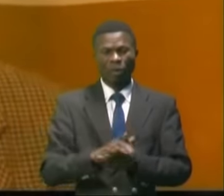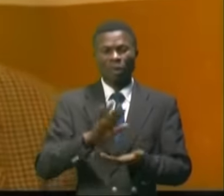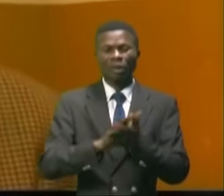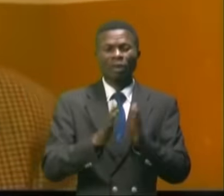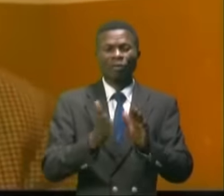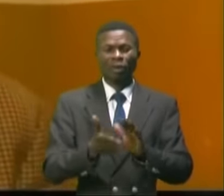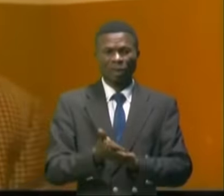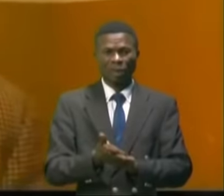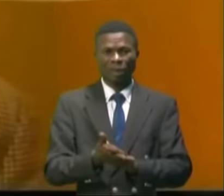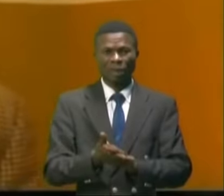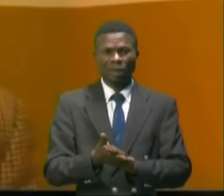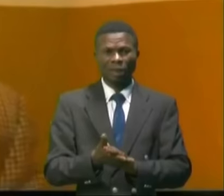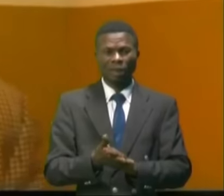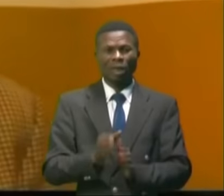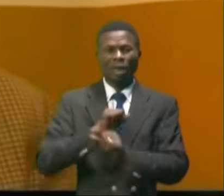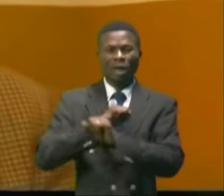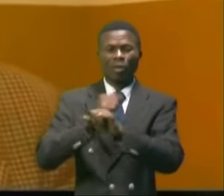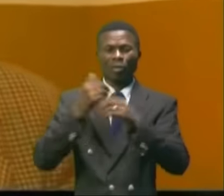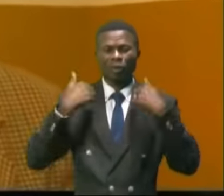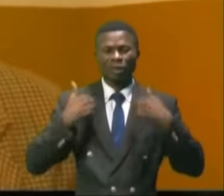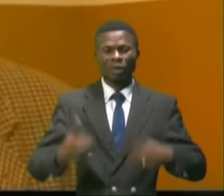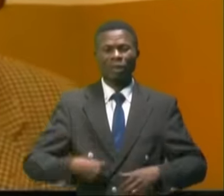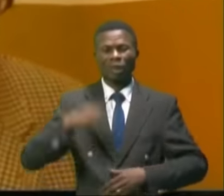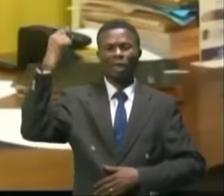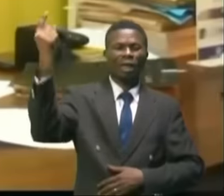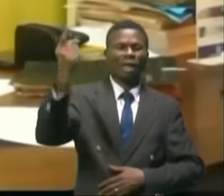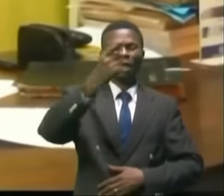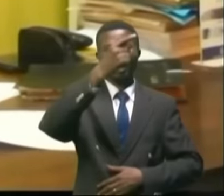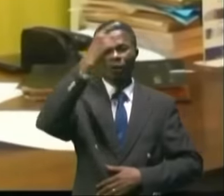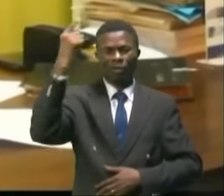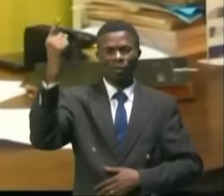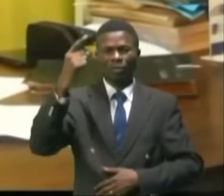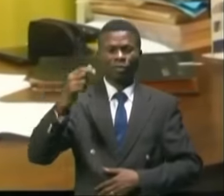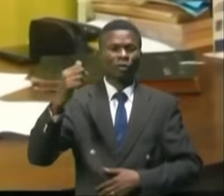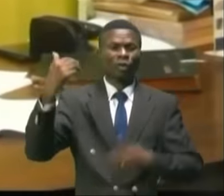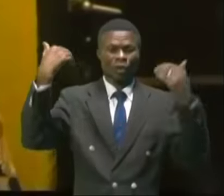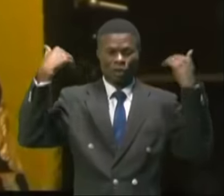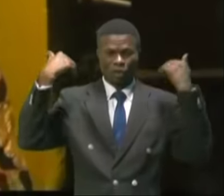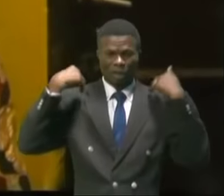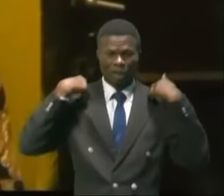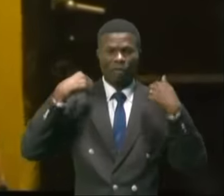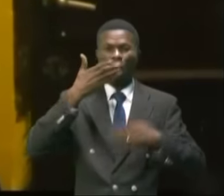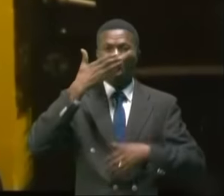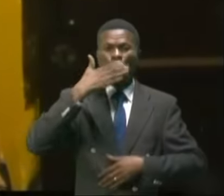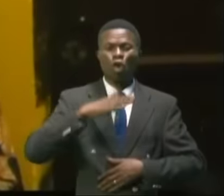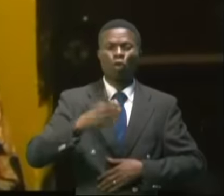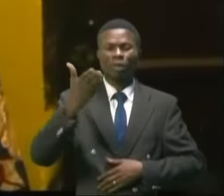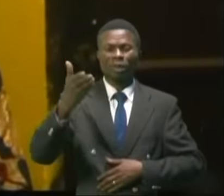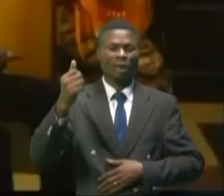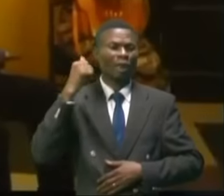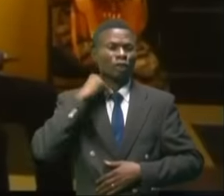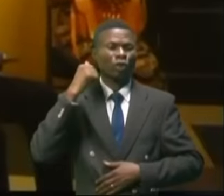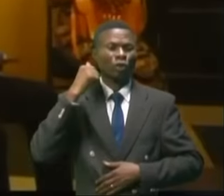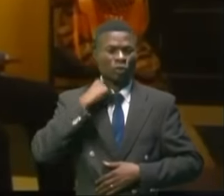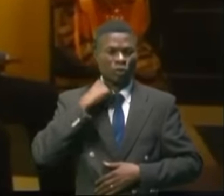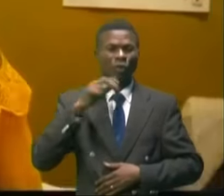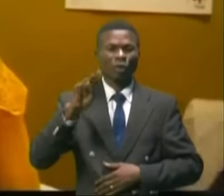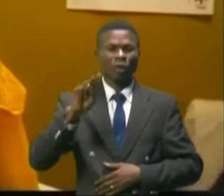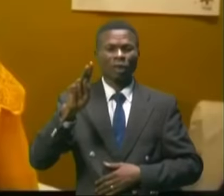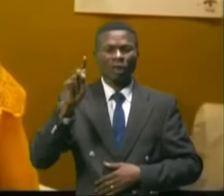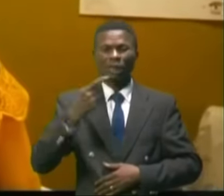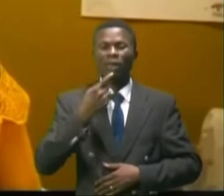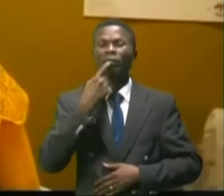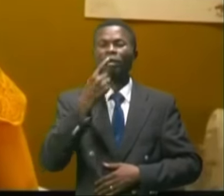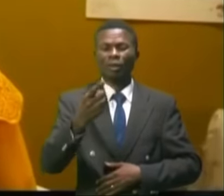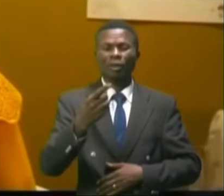à la couverture santé universelle. Le médecin directeur de cet établissement sanitaire, Mme Rit Kibung, on n pas manqué des mots.